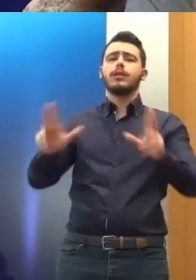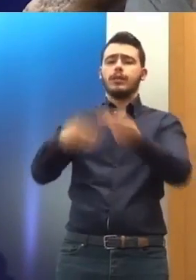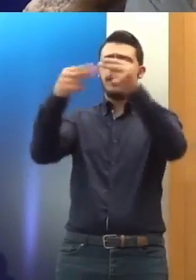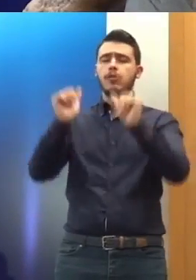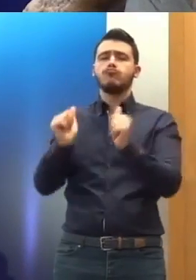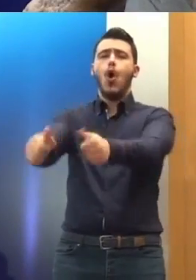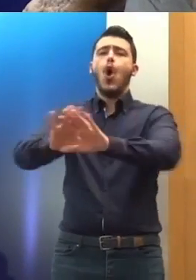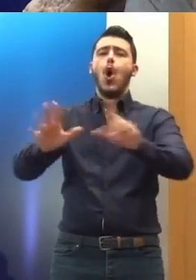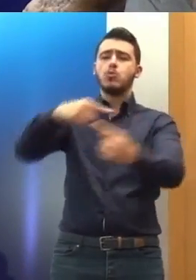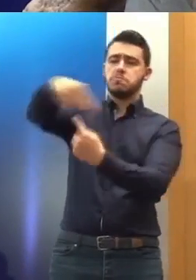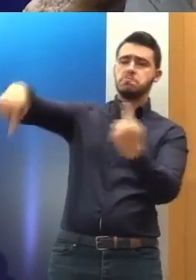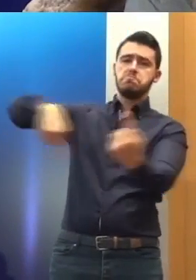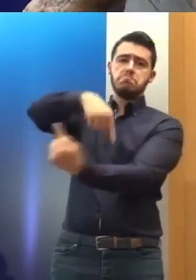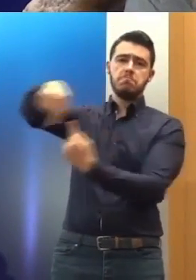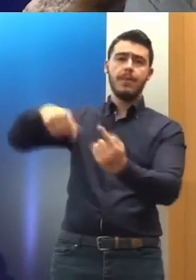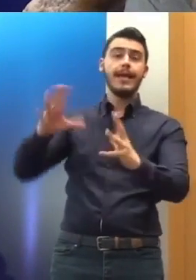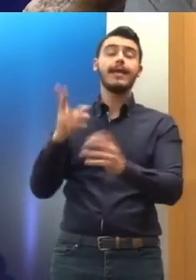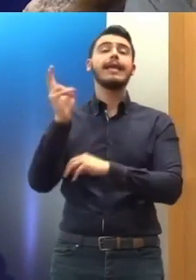τους κινδύνους που απειλούν τους κρατούμενους